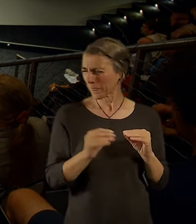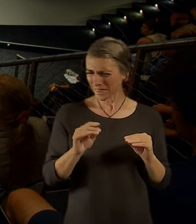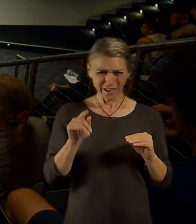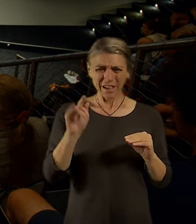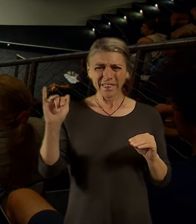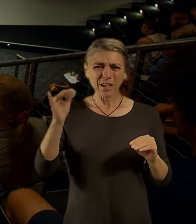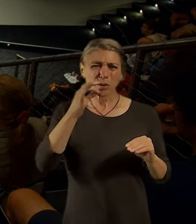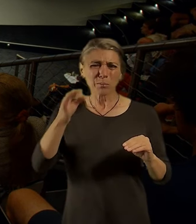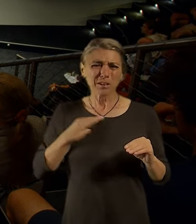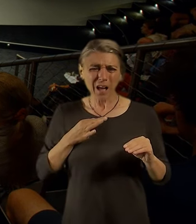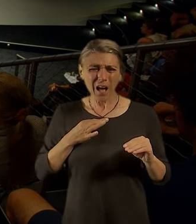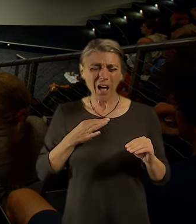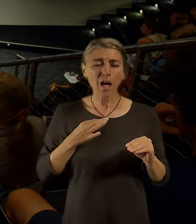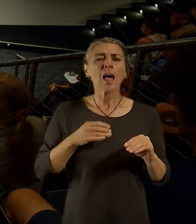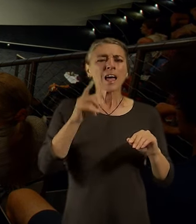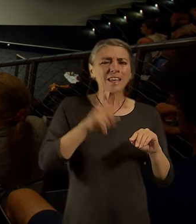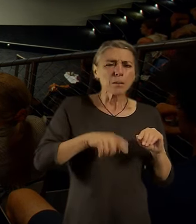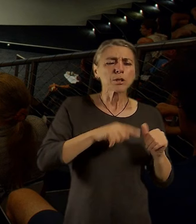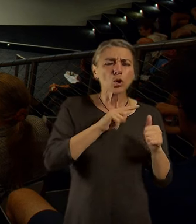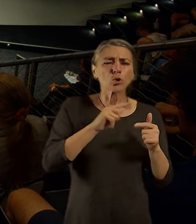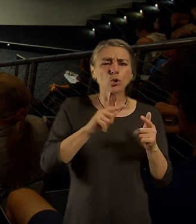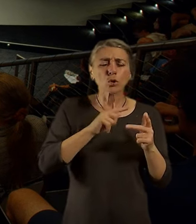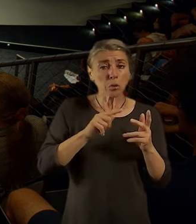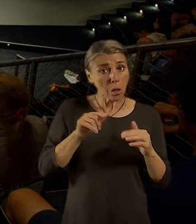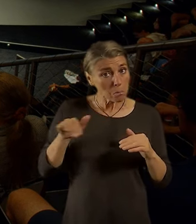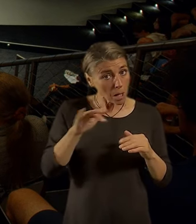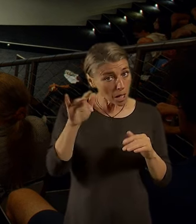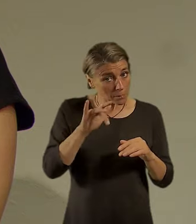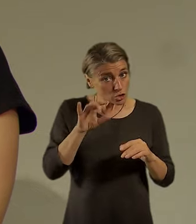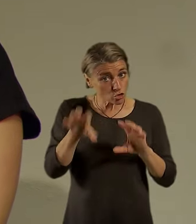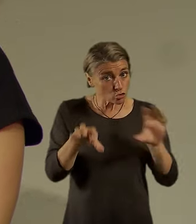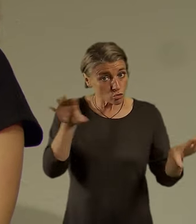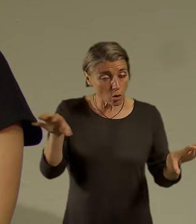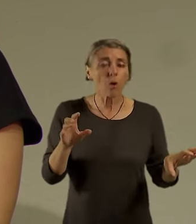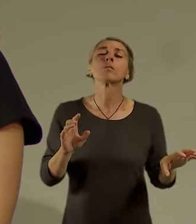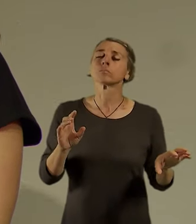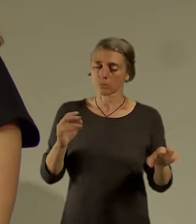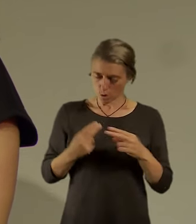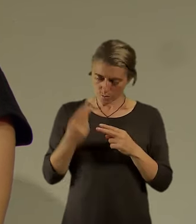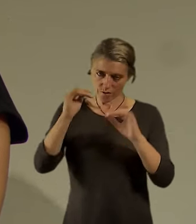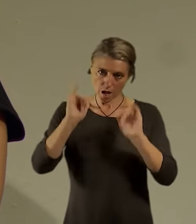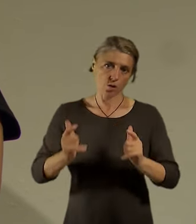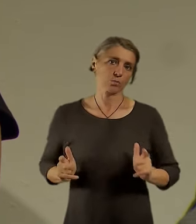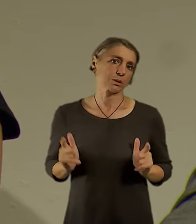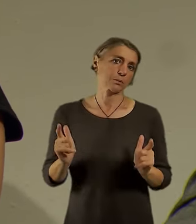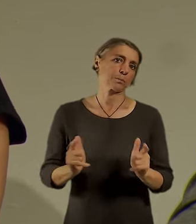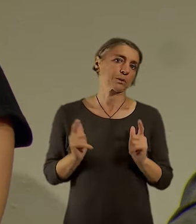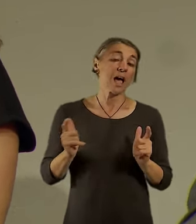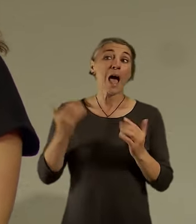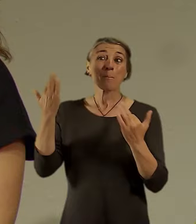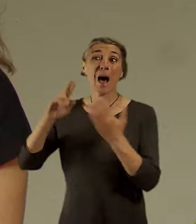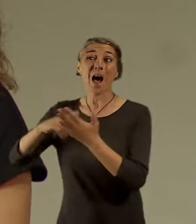všechno to, co chybí, podle toho našeho materiálu. A jenom chci ujistit, že místa je tady spousta. A není to v těch parcích.